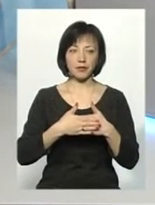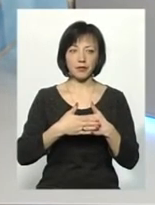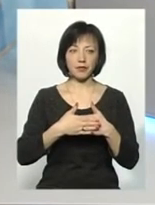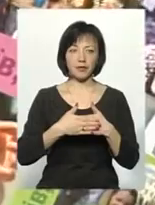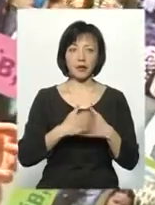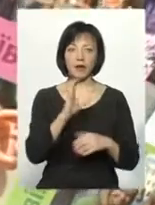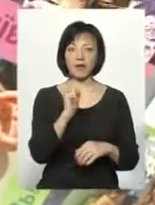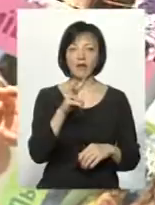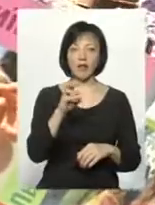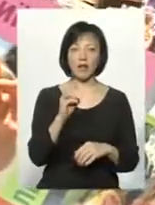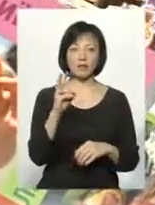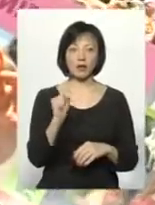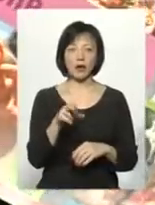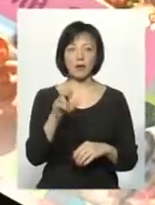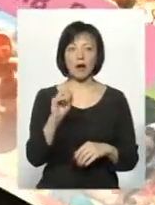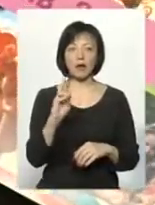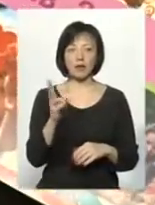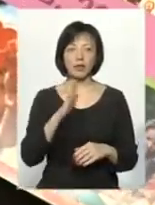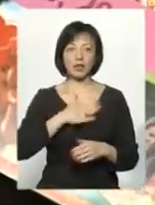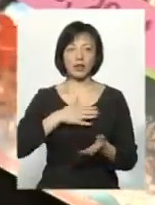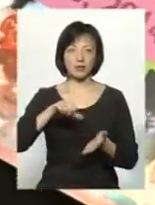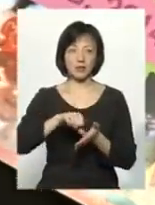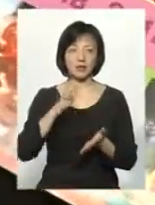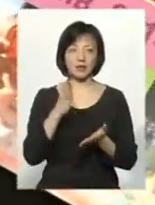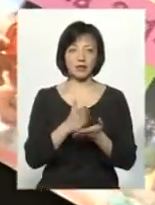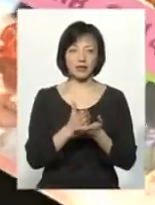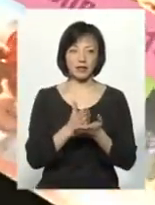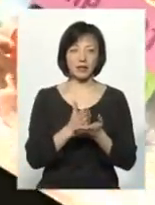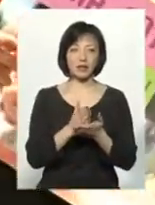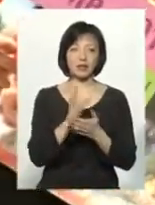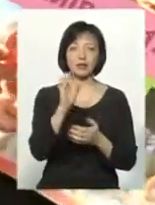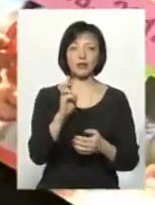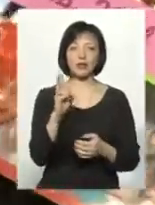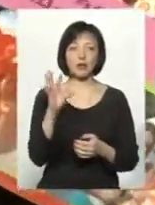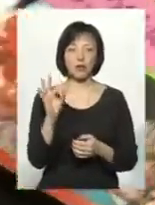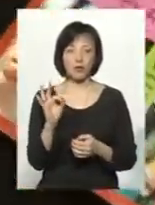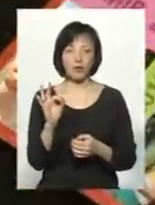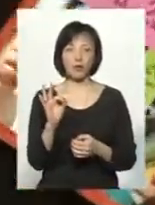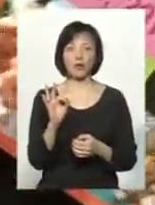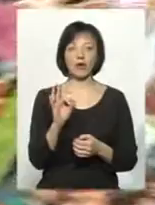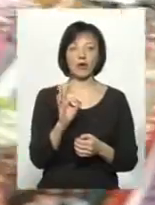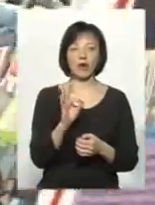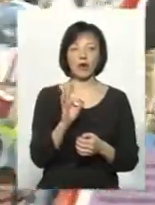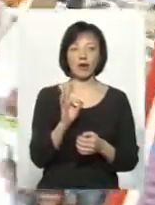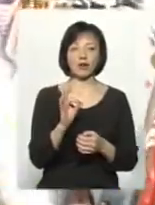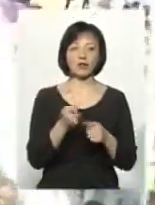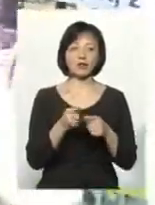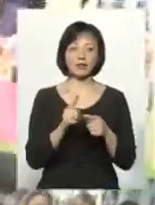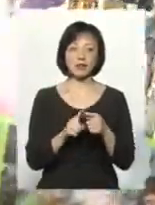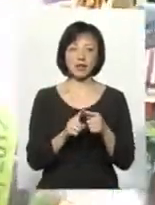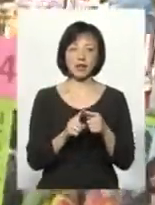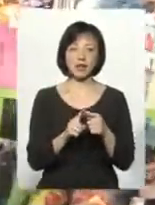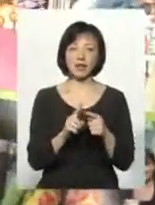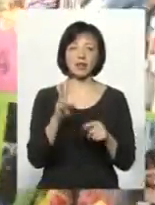Наталка Валевська, Віктор Павлік. О, є і наш представник, так, і з Хмельниччини. Зібров, Кіше. Але це не